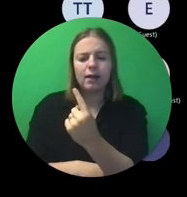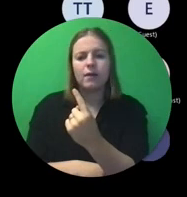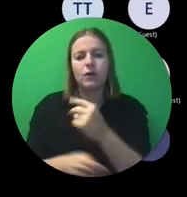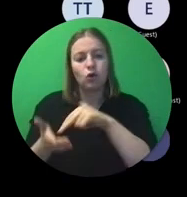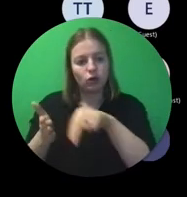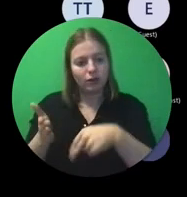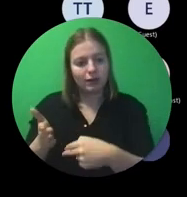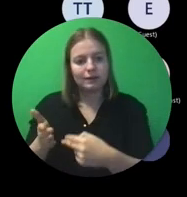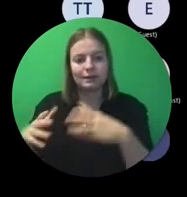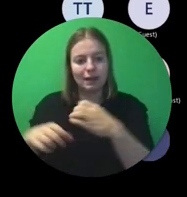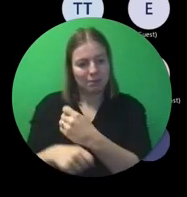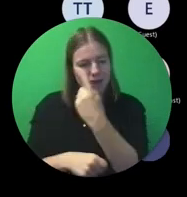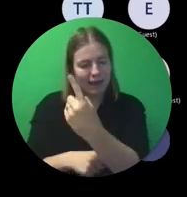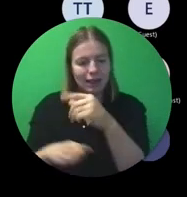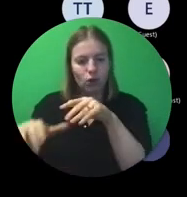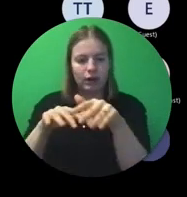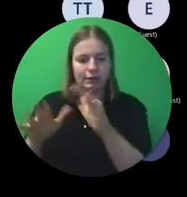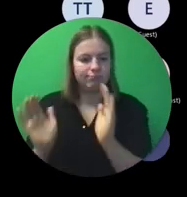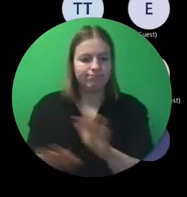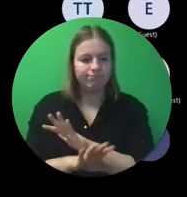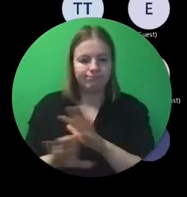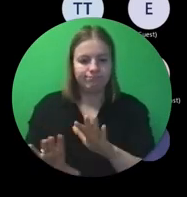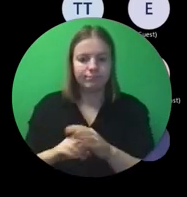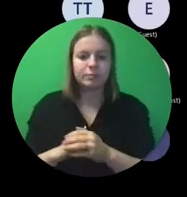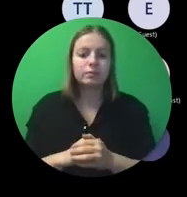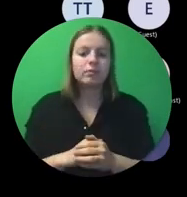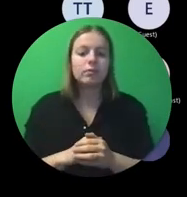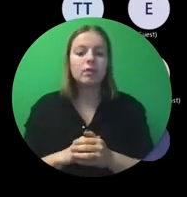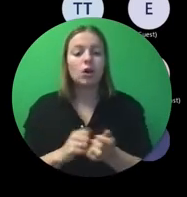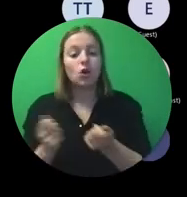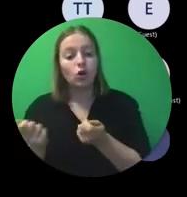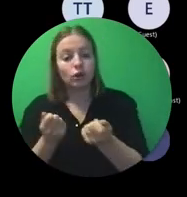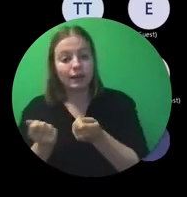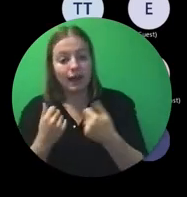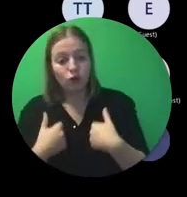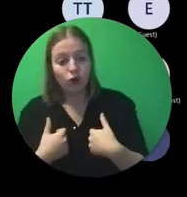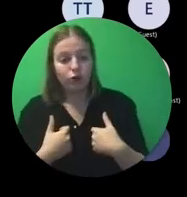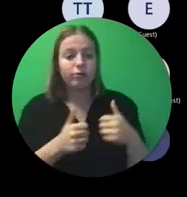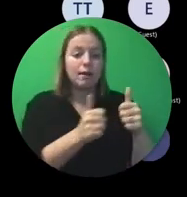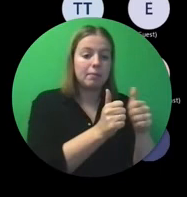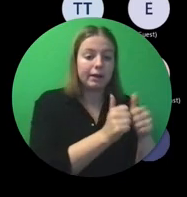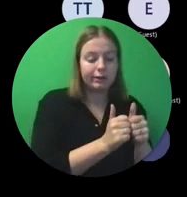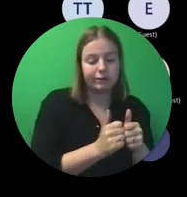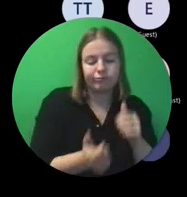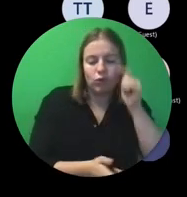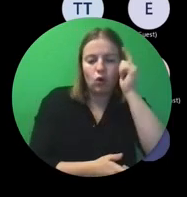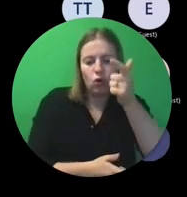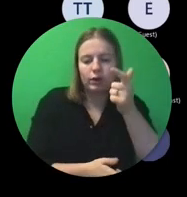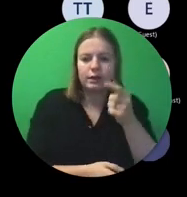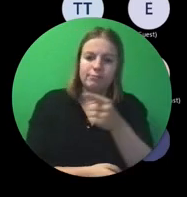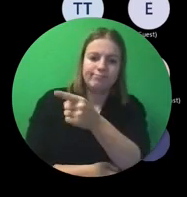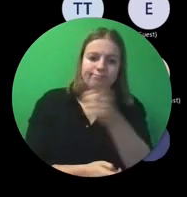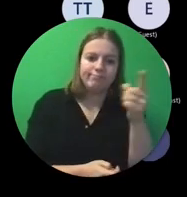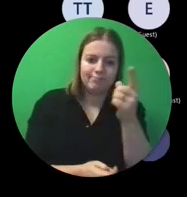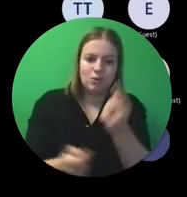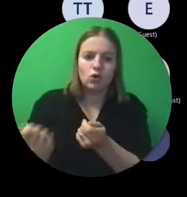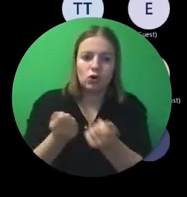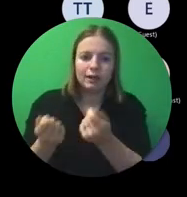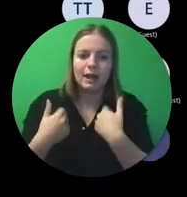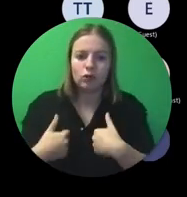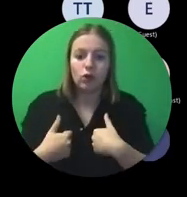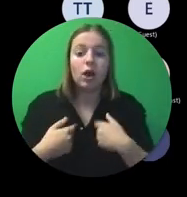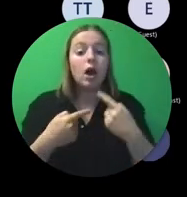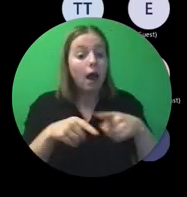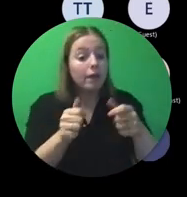organisatie gesloten. Coördinator en partners, dat is vrij even, denk ik. Jullie zijn normaal gezien hier de coördinator. De andere